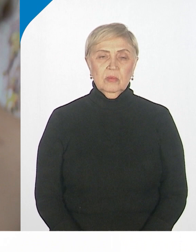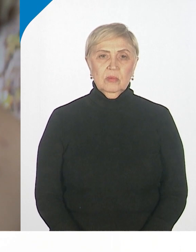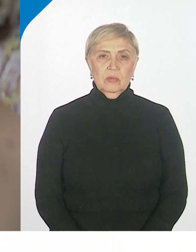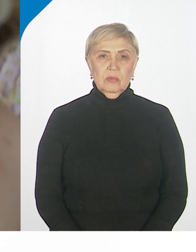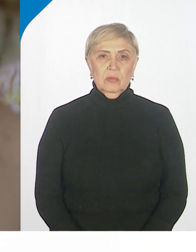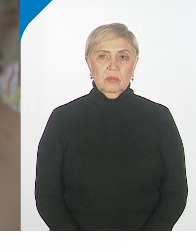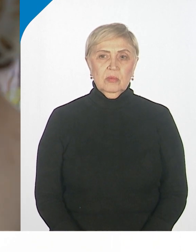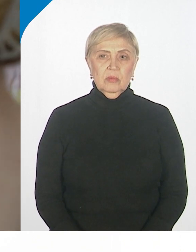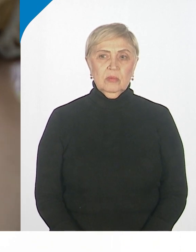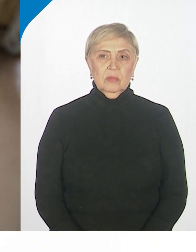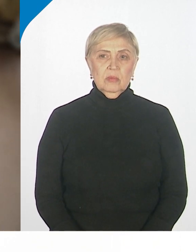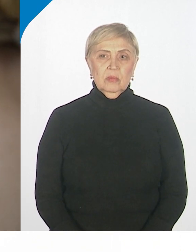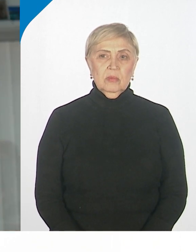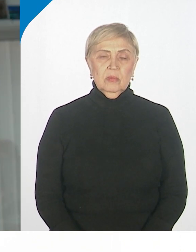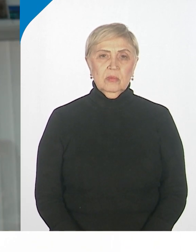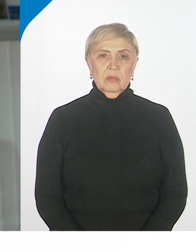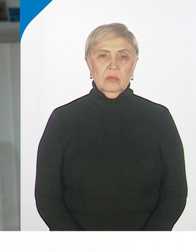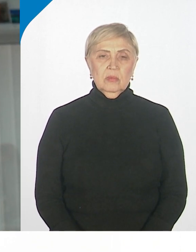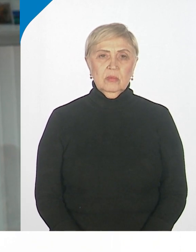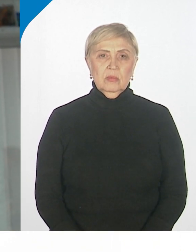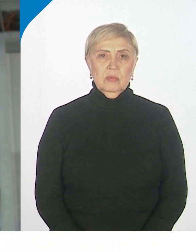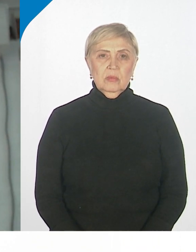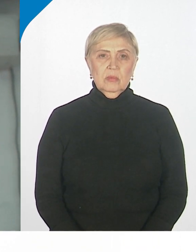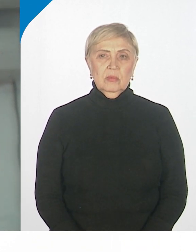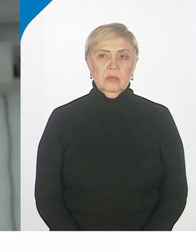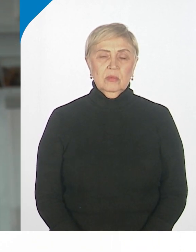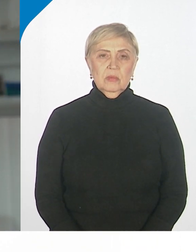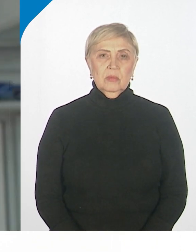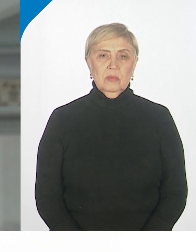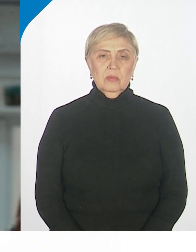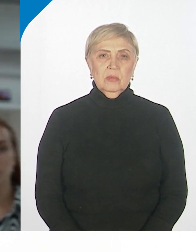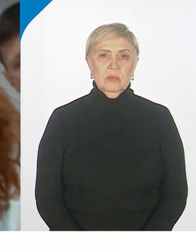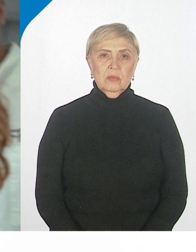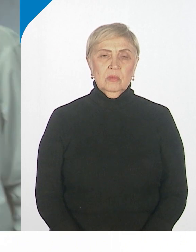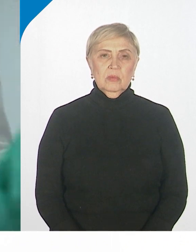ты думаешь кому в этой профессии органические мужчинам это